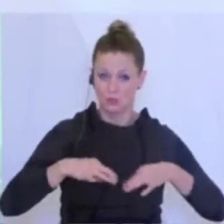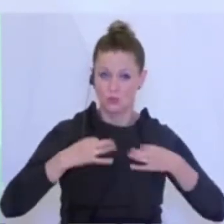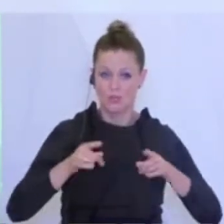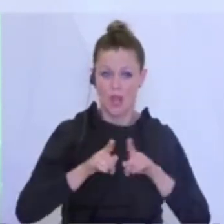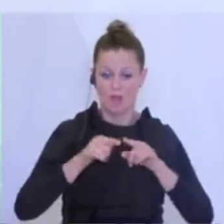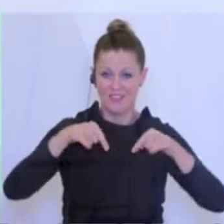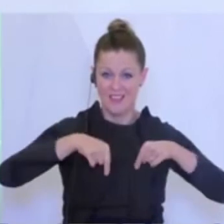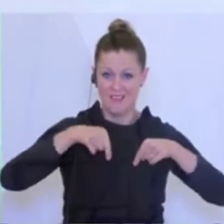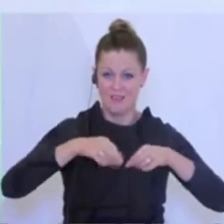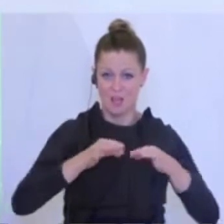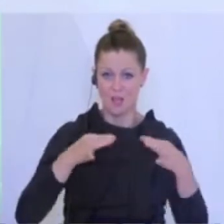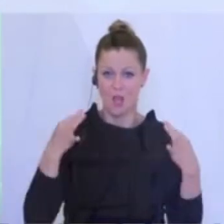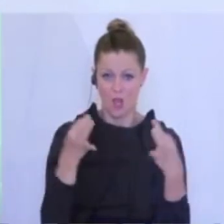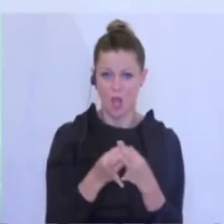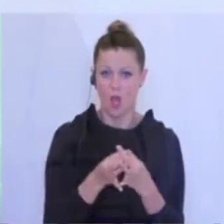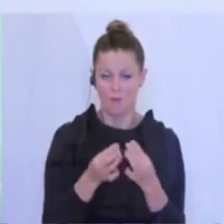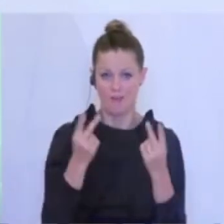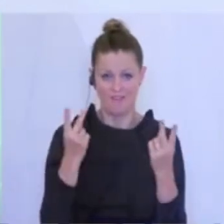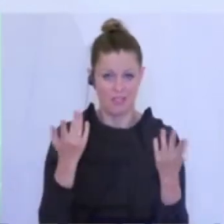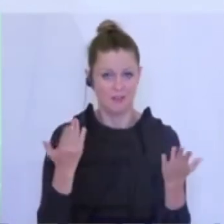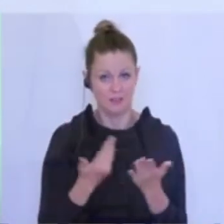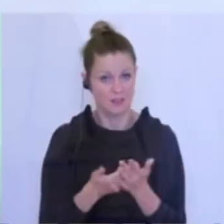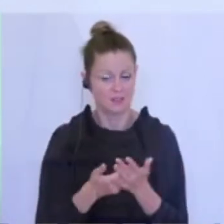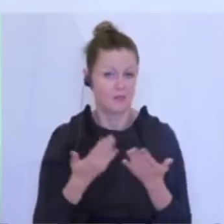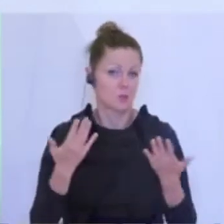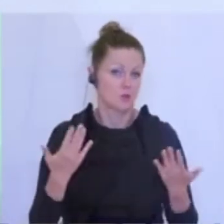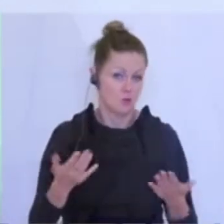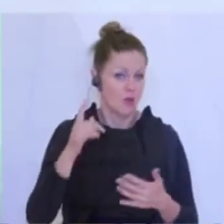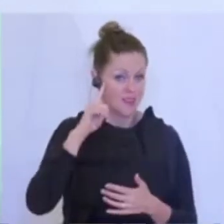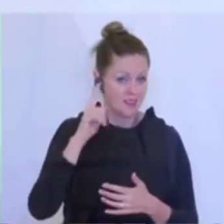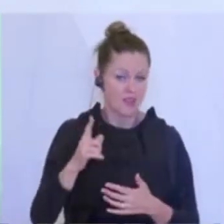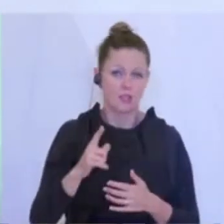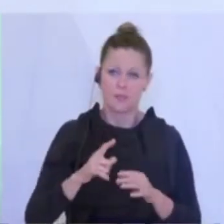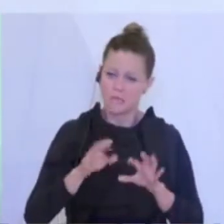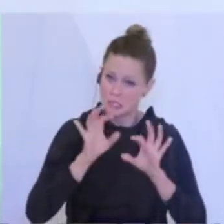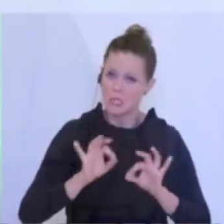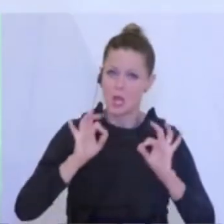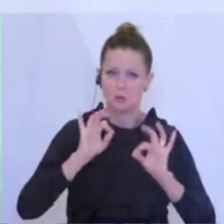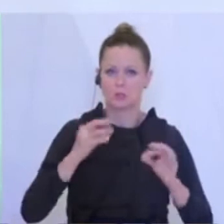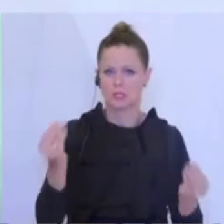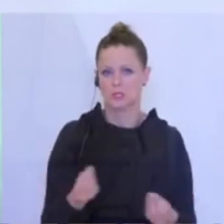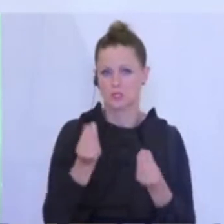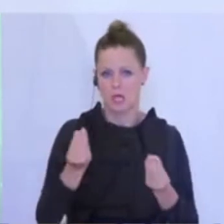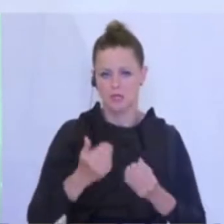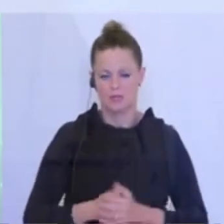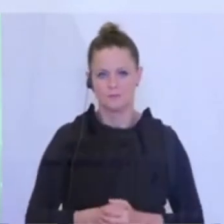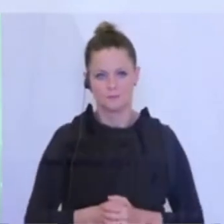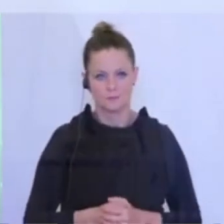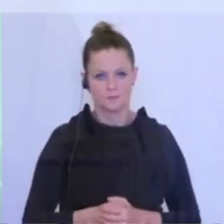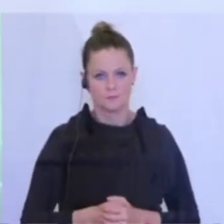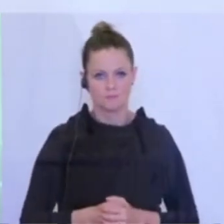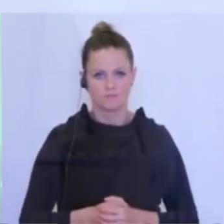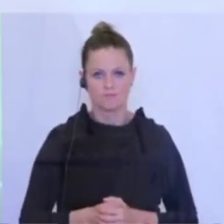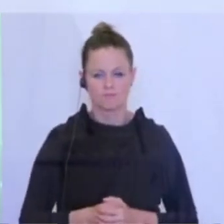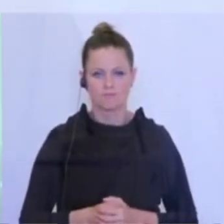Innenräume wichtig. Und so ist das wirklich eine runde Sache. Und spreche hier einfach ab